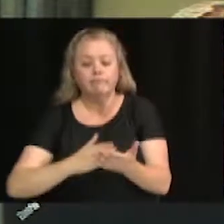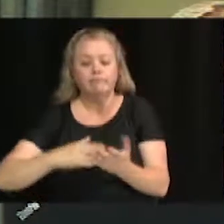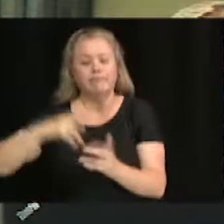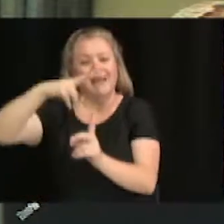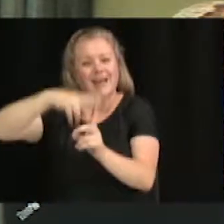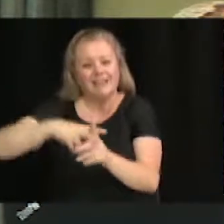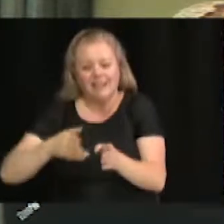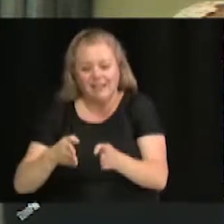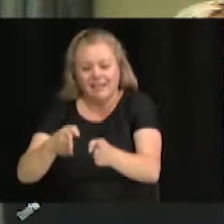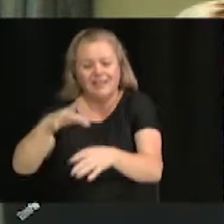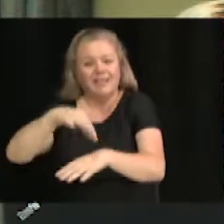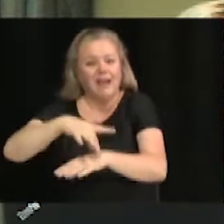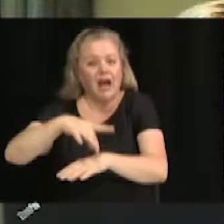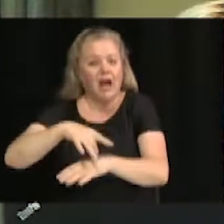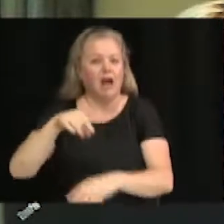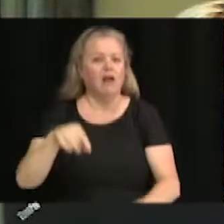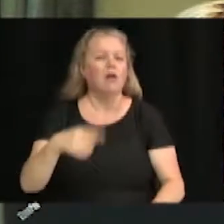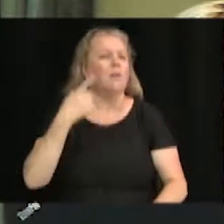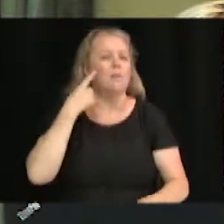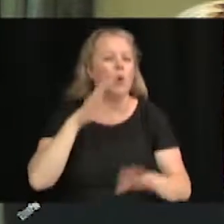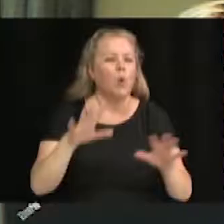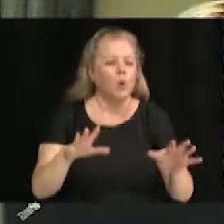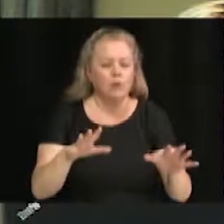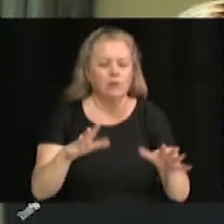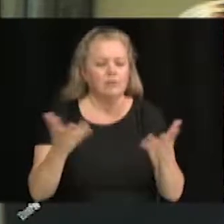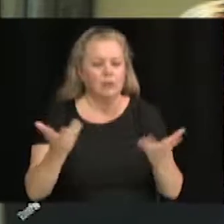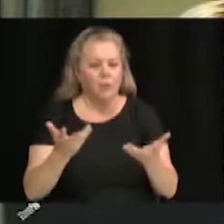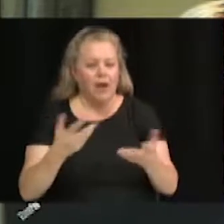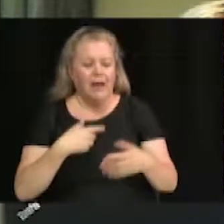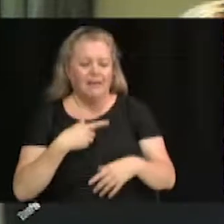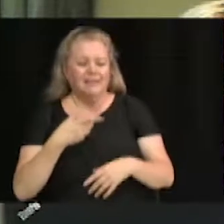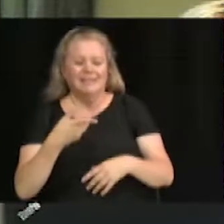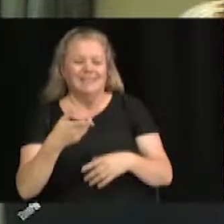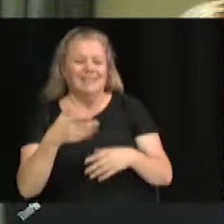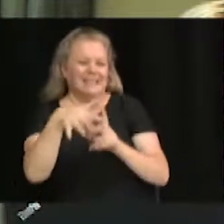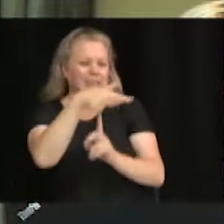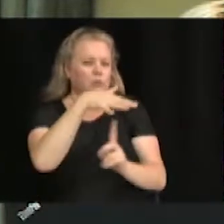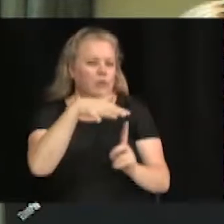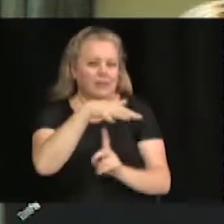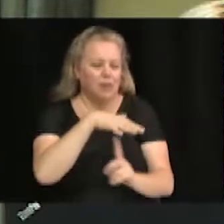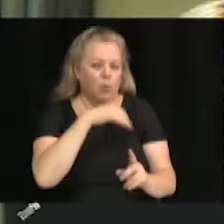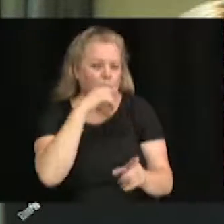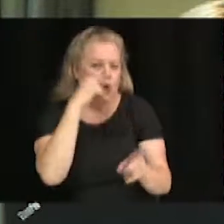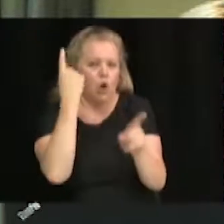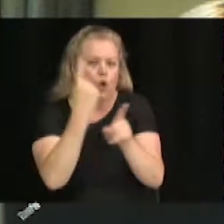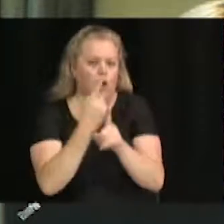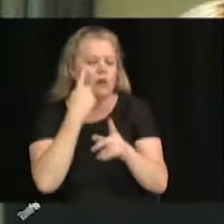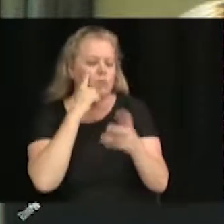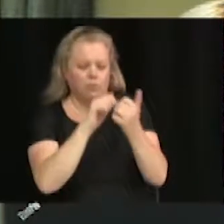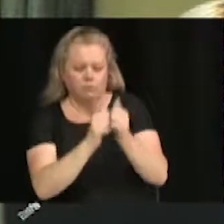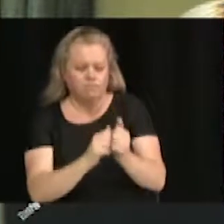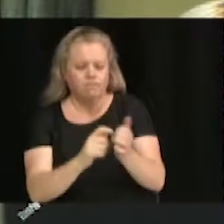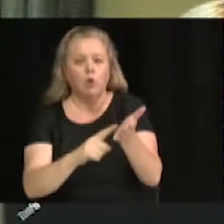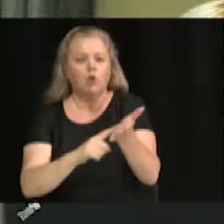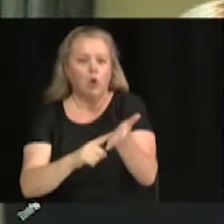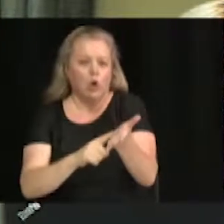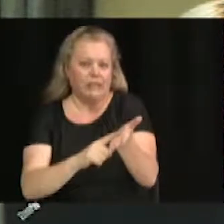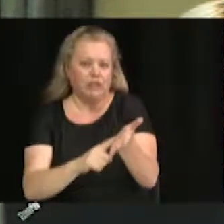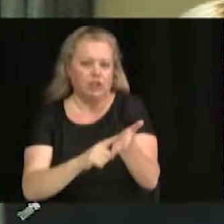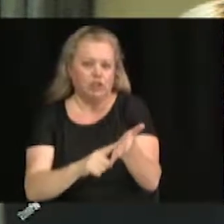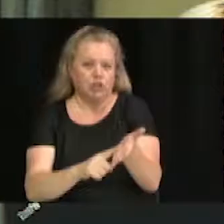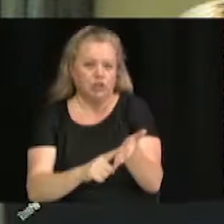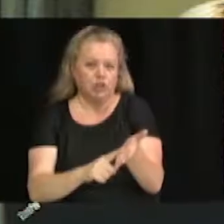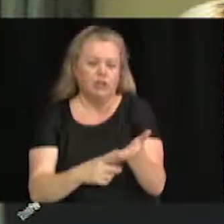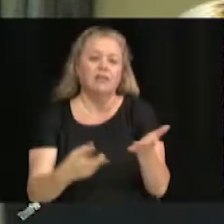situation. Alors, c'est une cession de lot, pardon, à titre gratuit, au bénéfice de la Ville de Victoriaville, et à l'établissement d'une